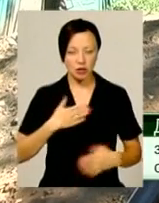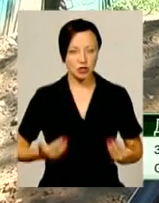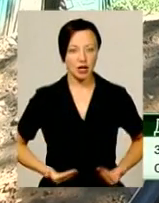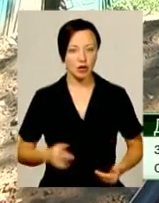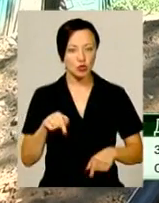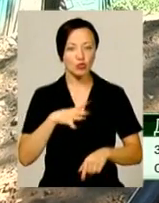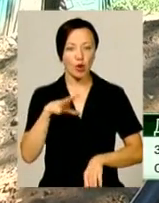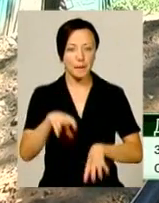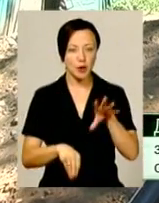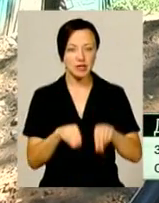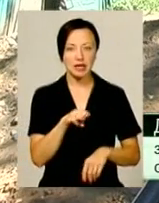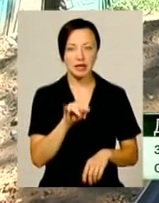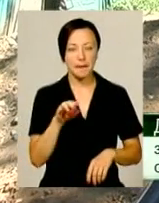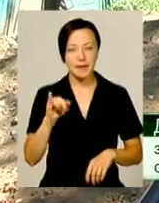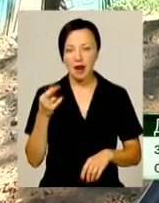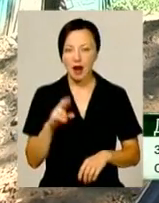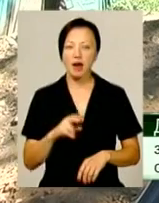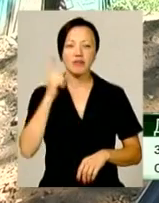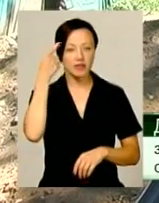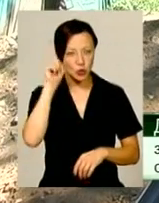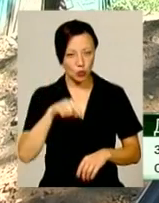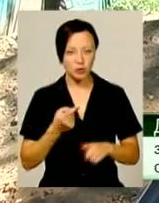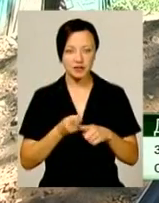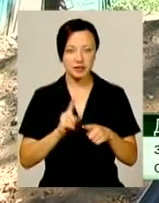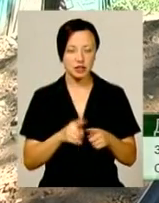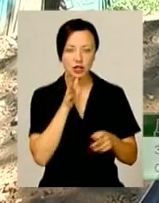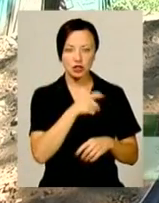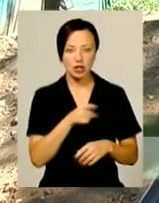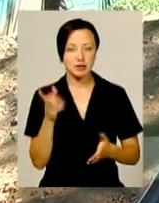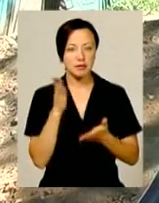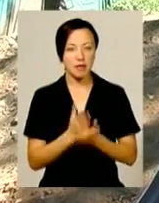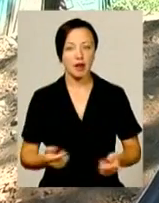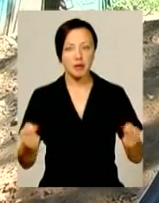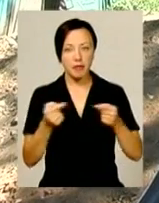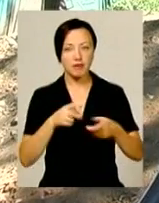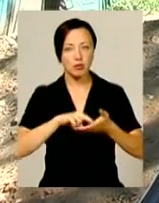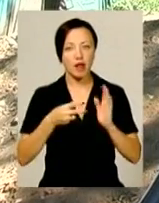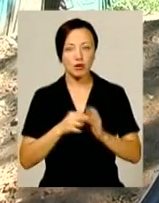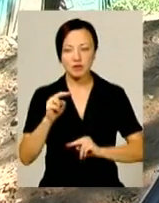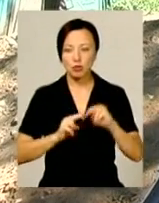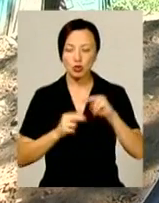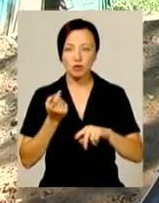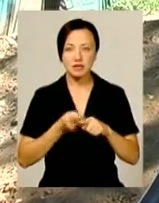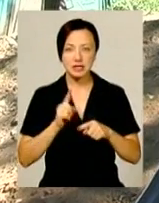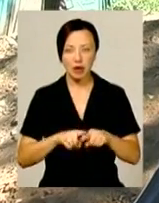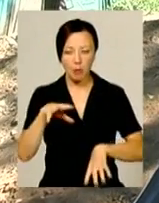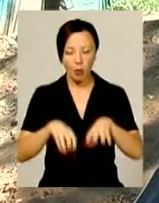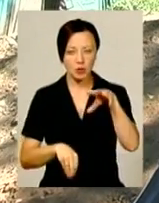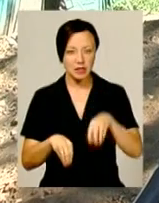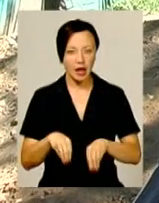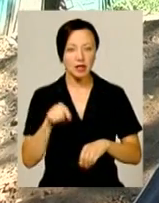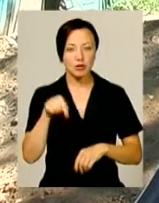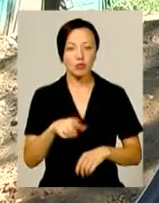поселення. Відомо, що в цей час трипільці мали певну планову забудову цих поселень. І, власне, було